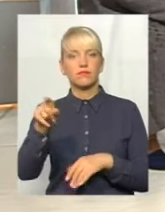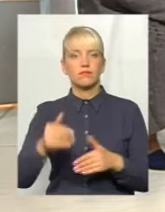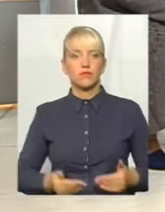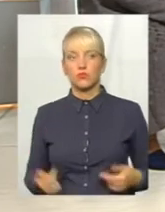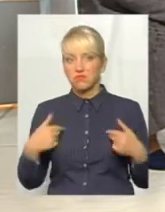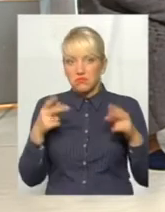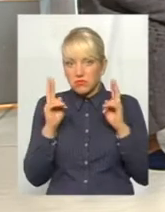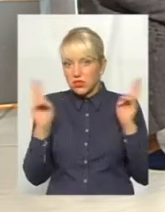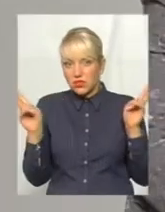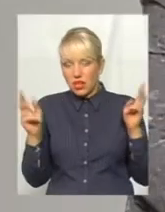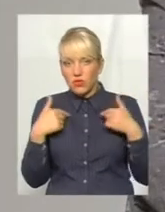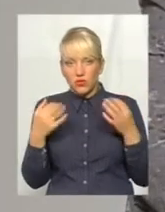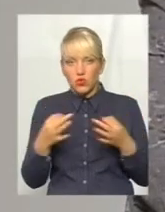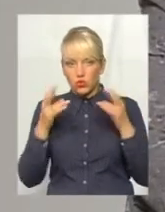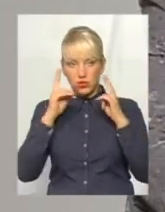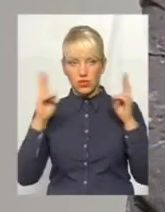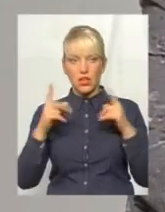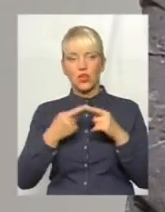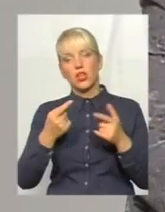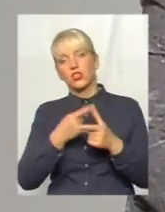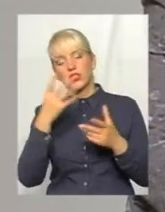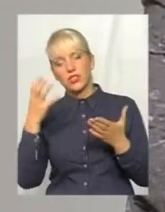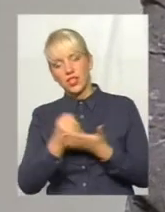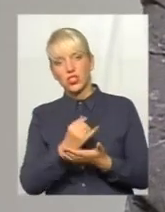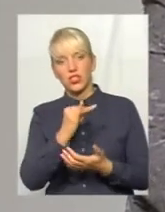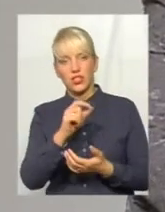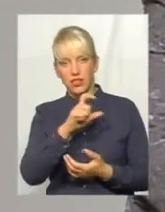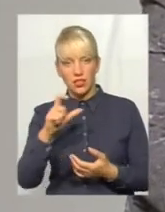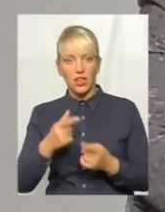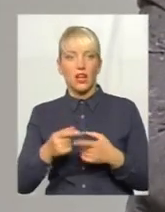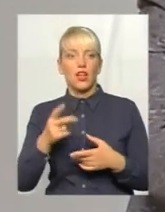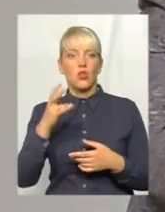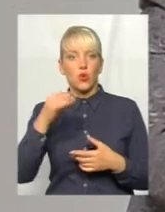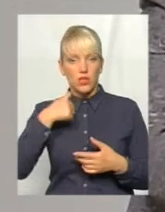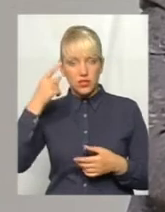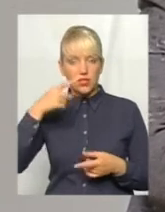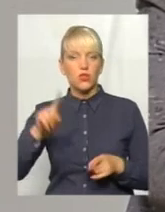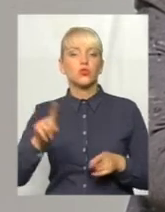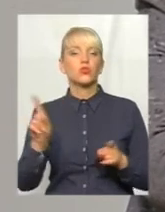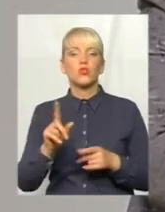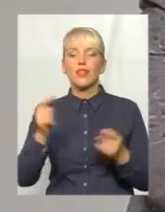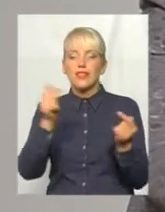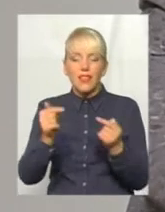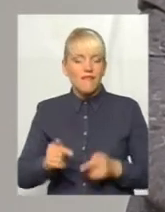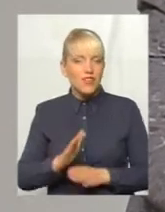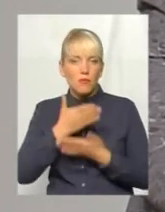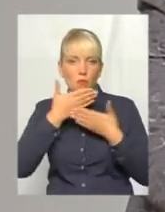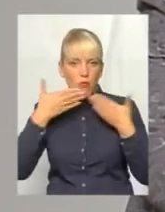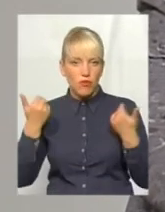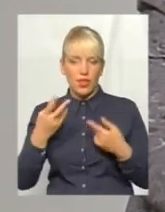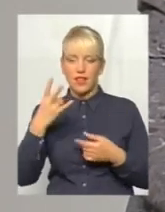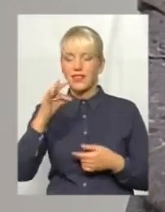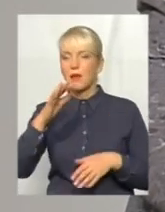не знаю, нам не відомо нічого про це, чи знайшли їх. Але, так як я знаю, що не відповідає ні банк, не хоче